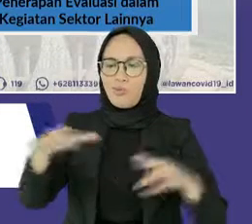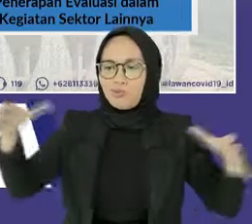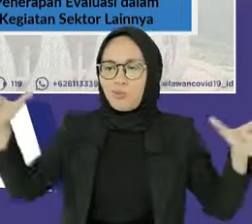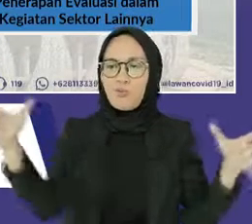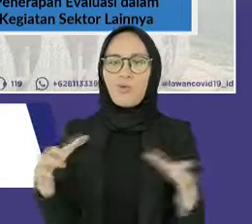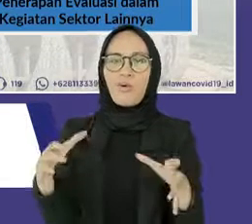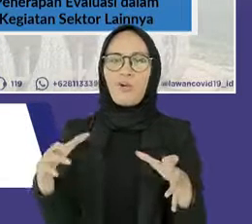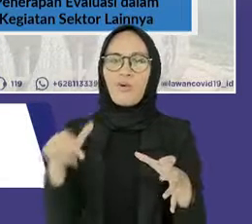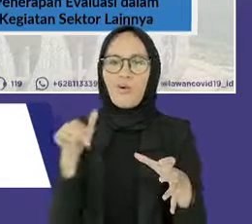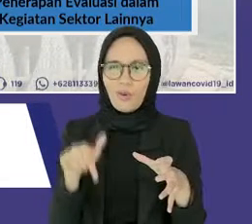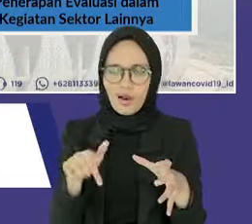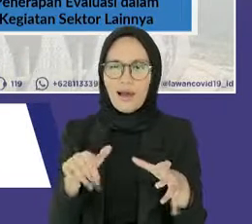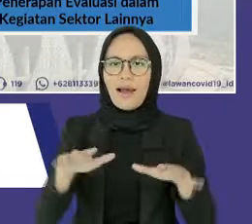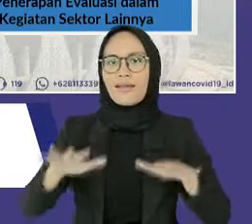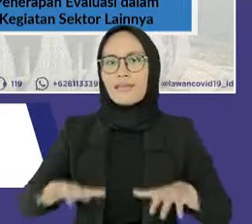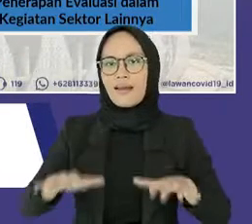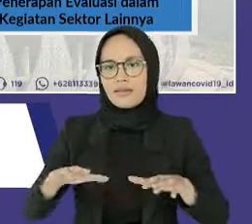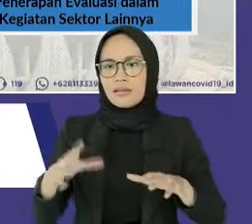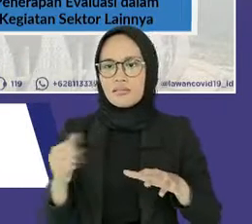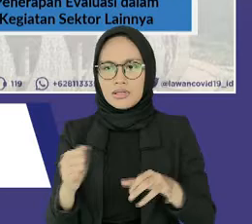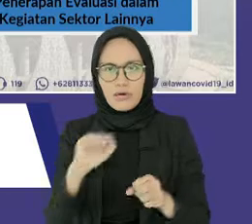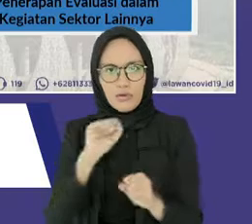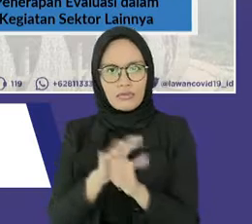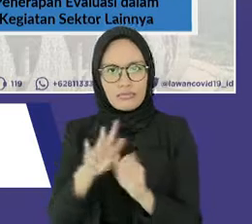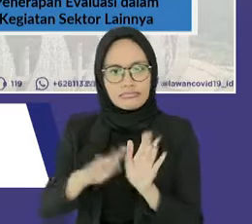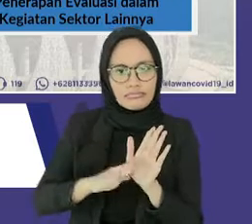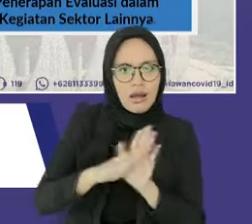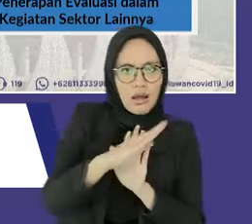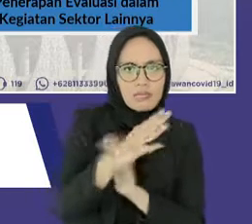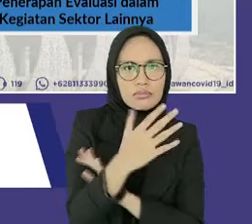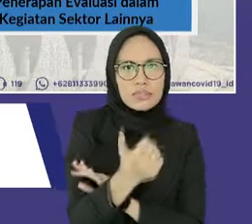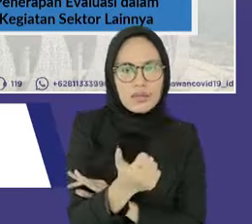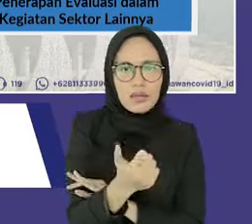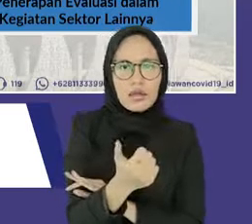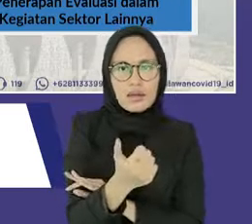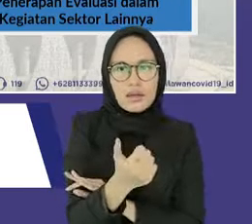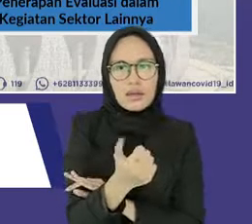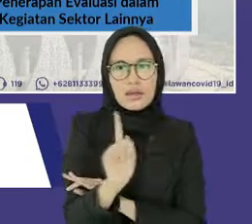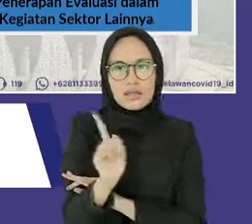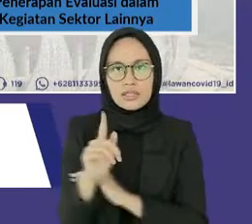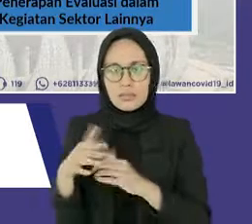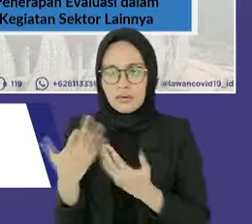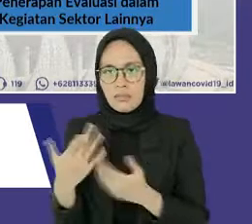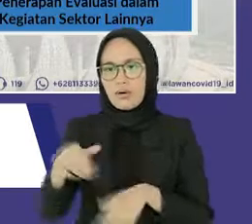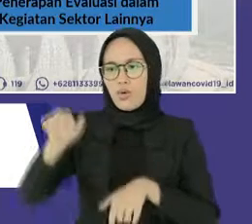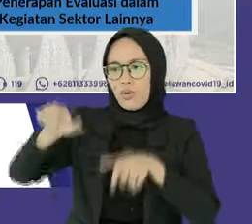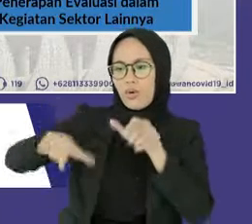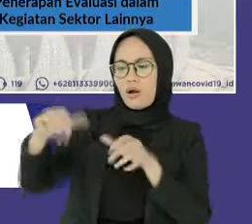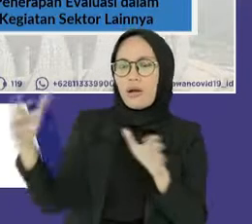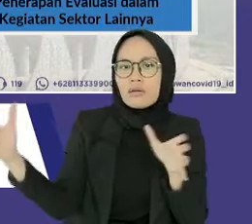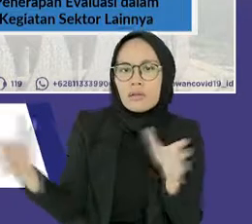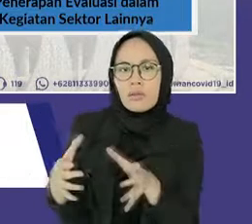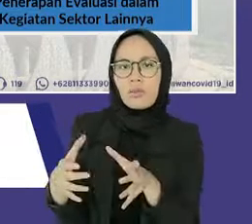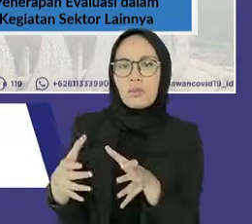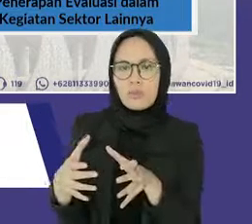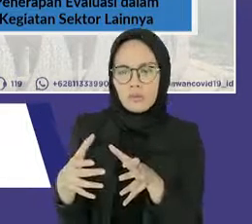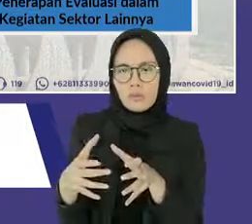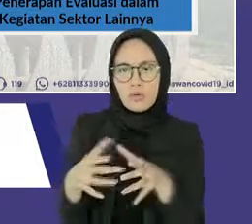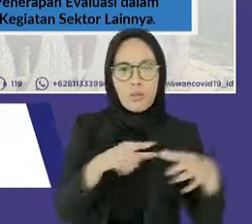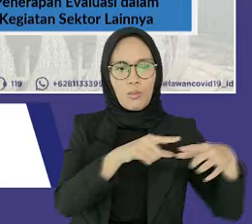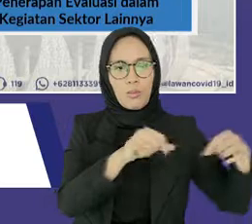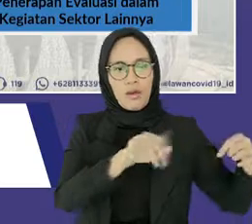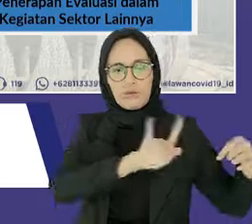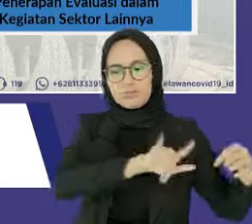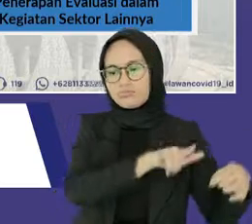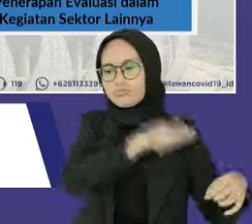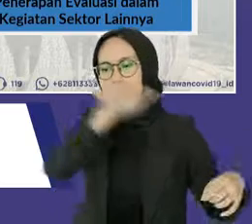kemunculan lonjakan kasus diantaranya akibat peningkatan mobilitas antar daerah dalam satu pulau atau antar